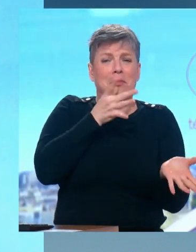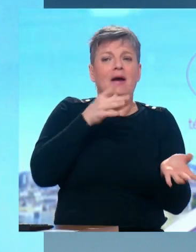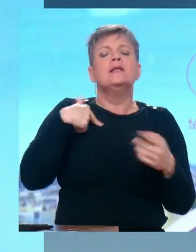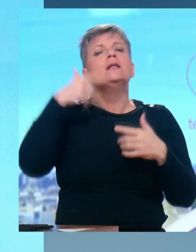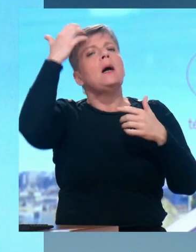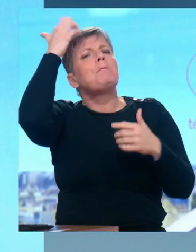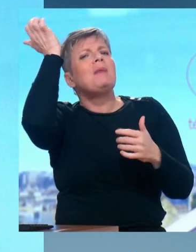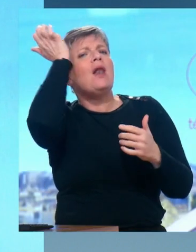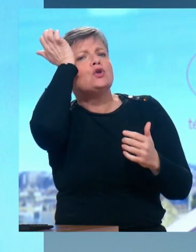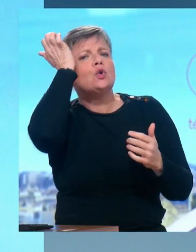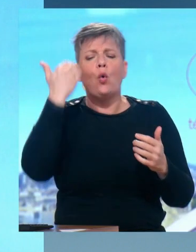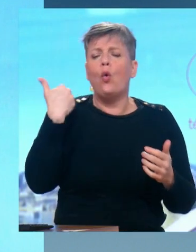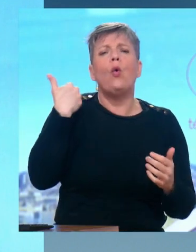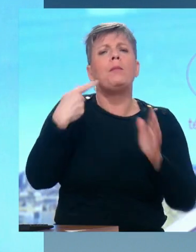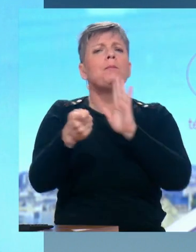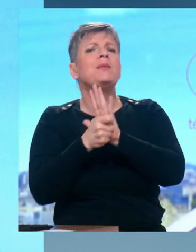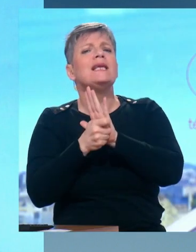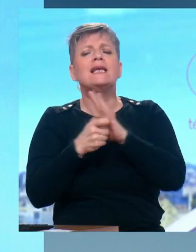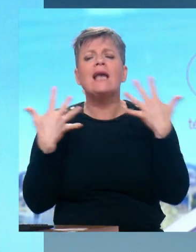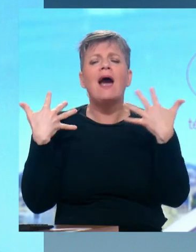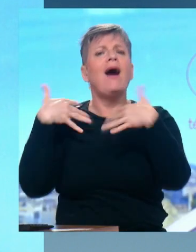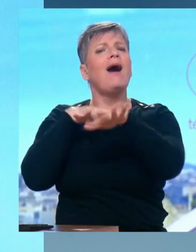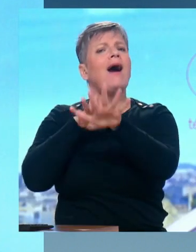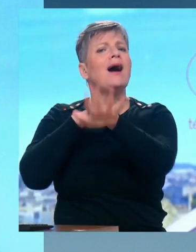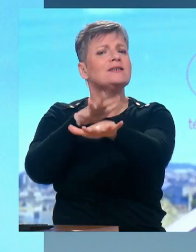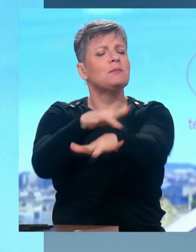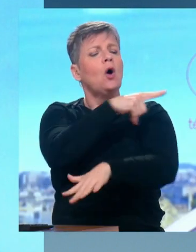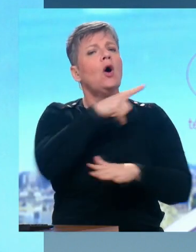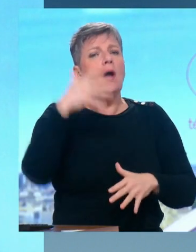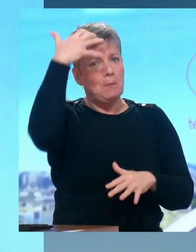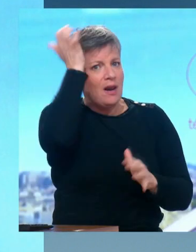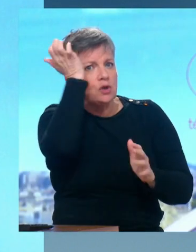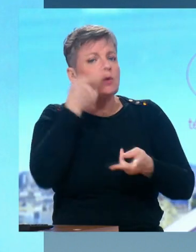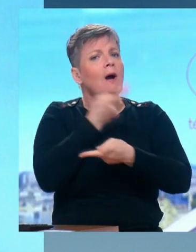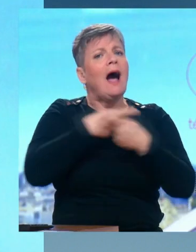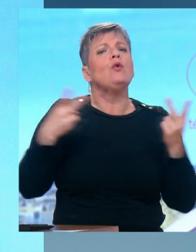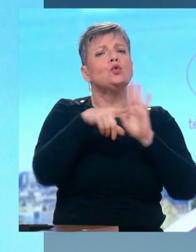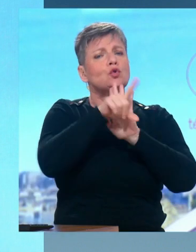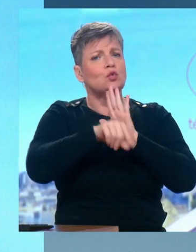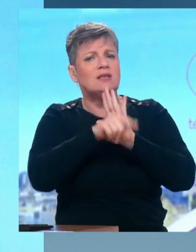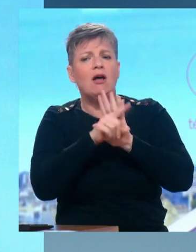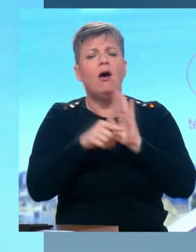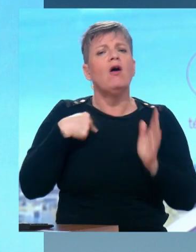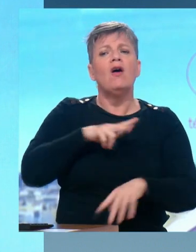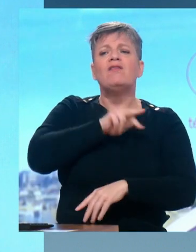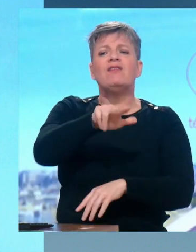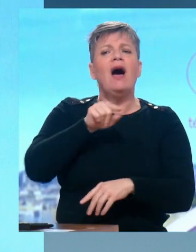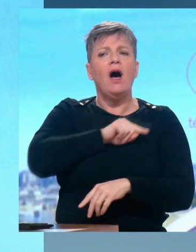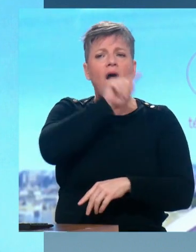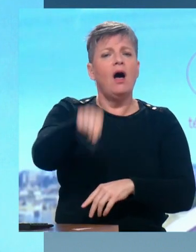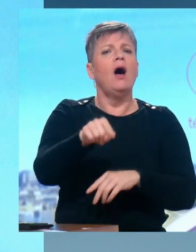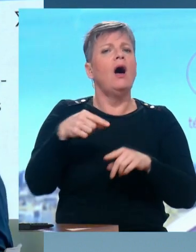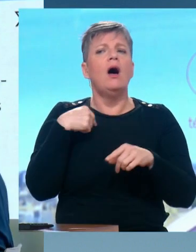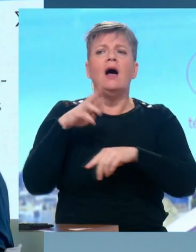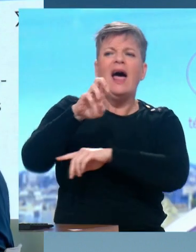Mélenchon, ce qu'il a tweeté dès l'annonce de ce rassemblement. « Dimanche, manif de l'arc républicain du RN à la Macronie de Braun-Pivé, et sous